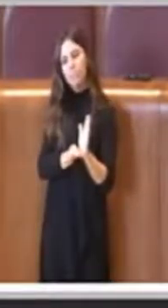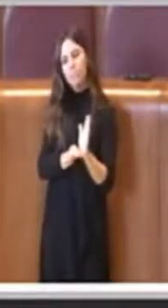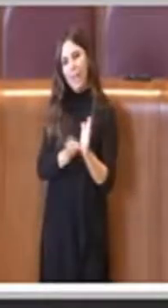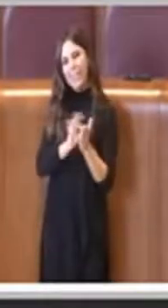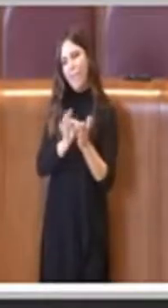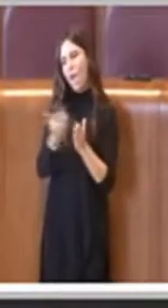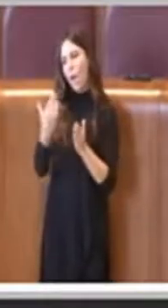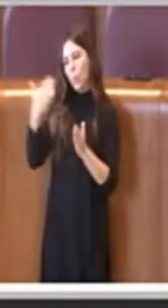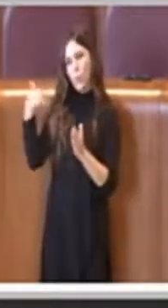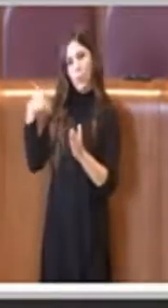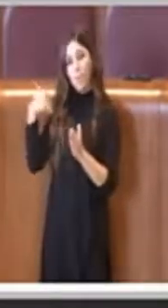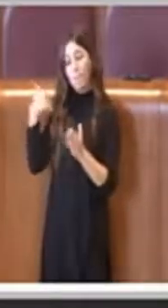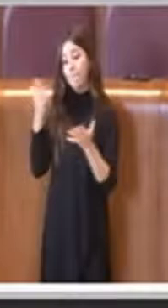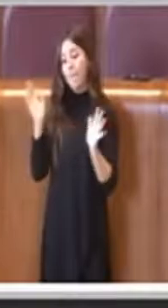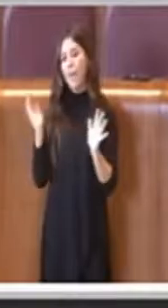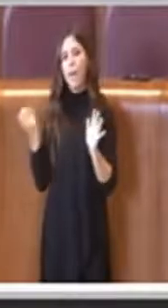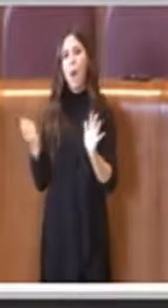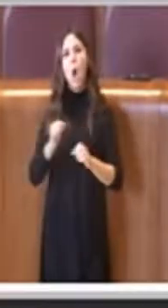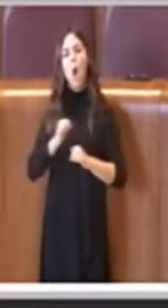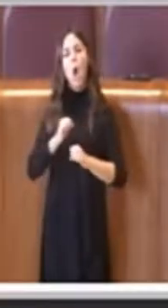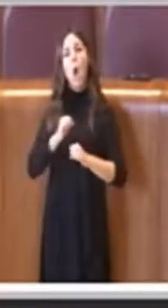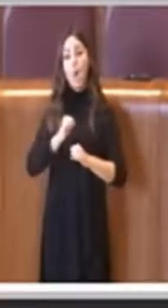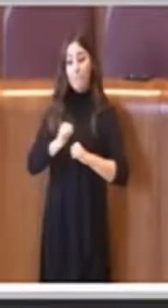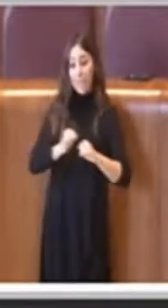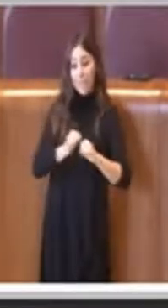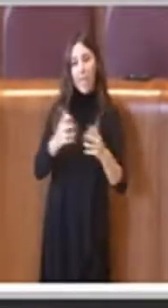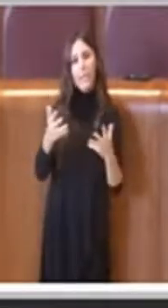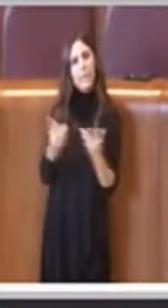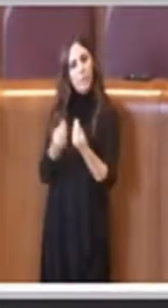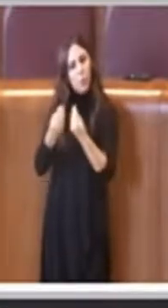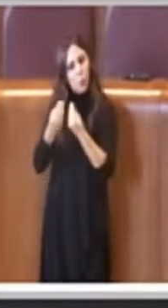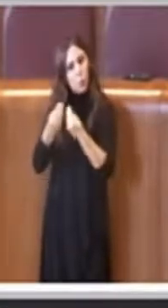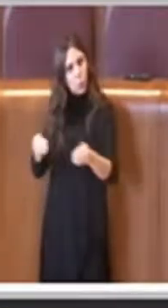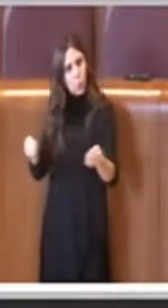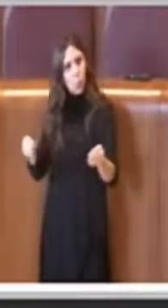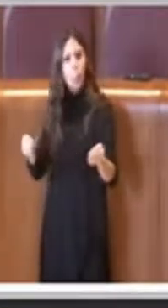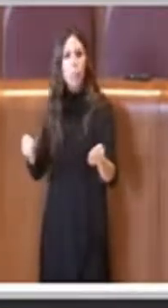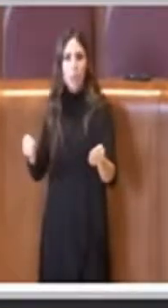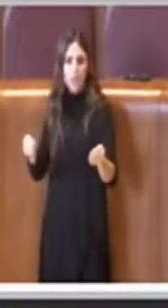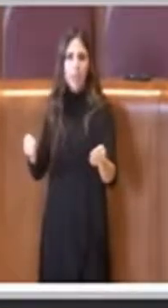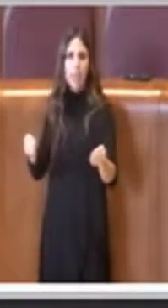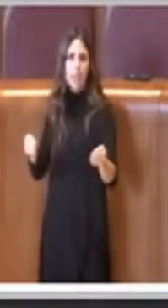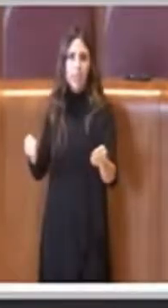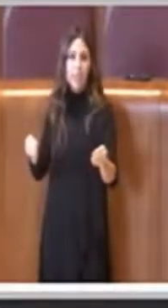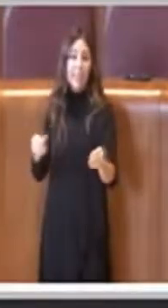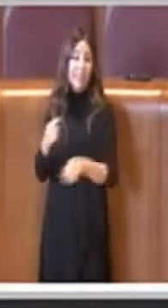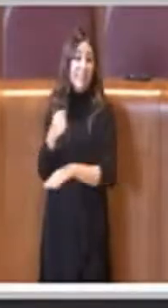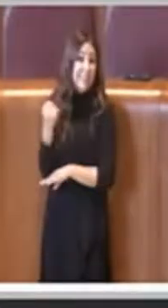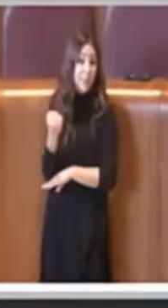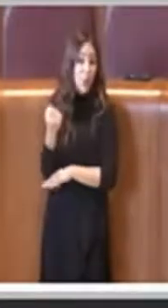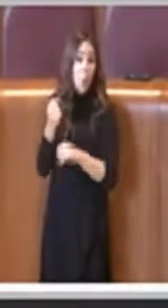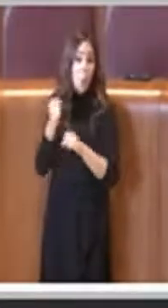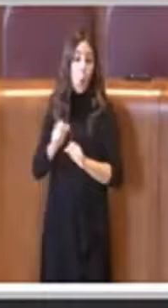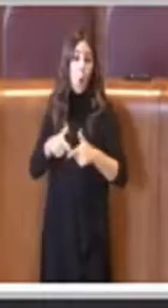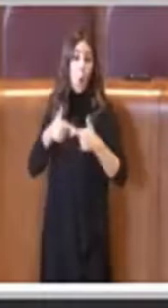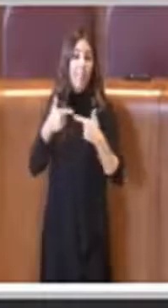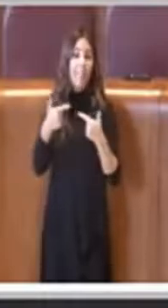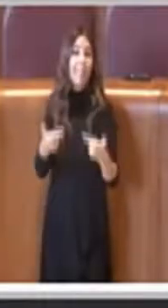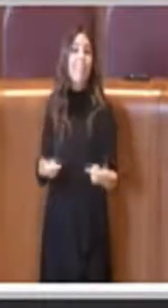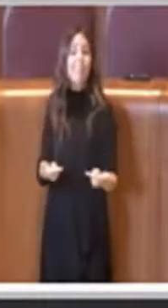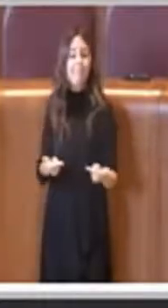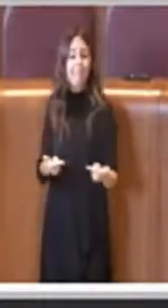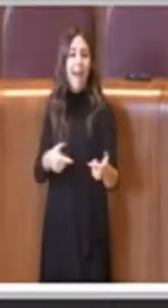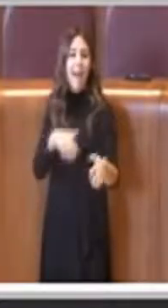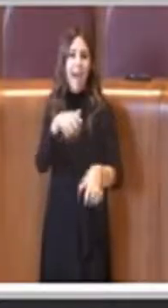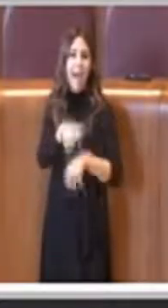questa amministrazione insomma con gli strumenti che ha, con gli ingredienti che ha cerca di difendere i nostri